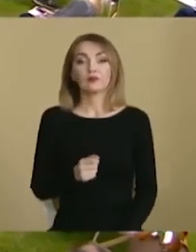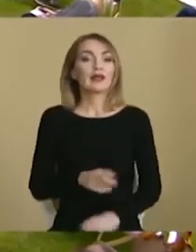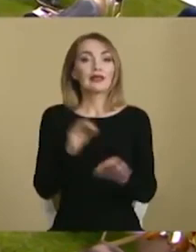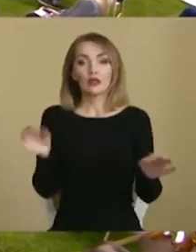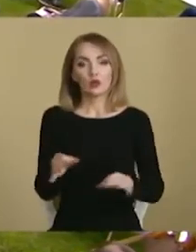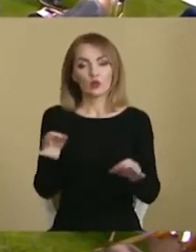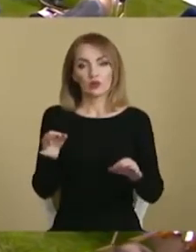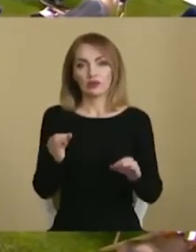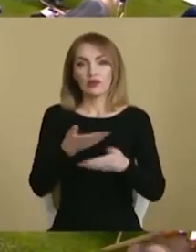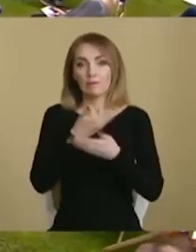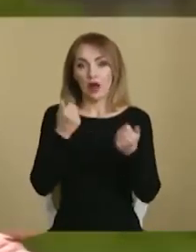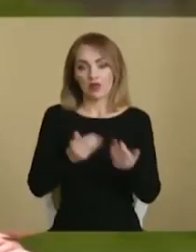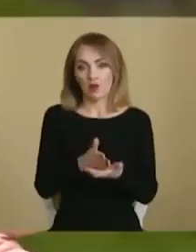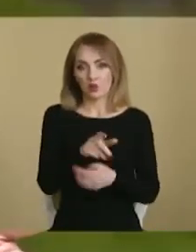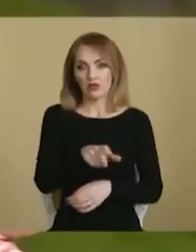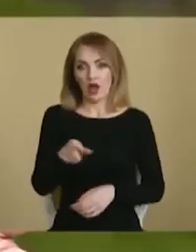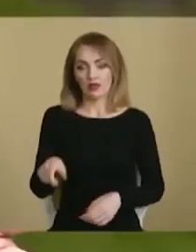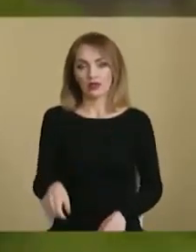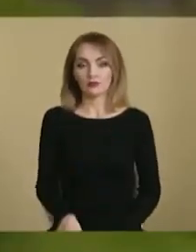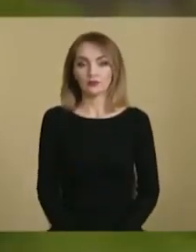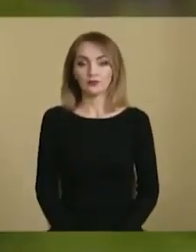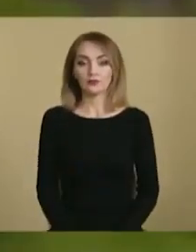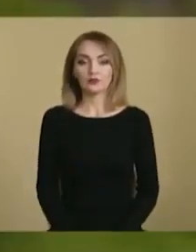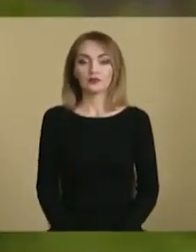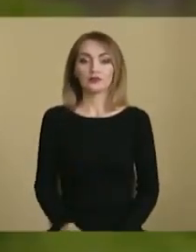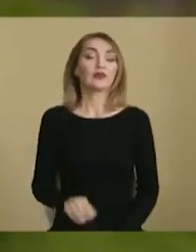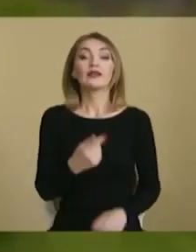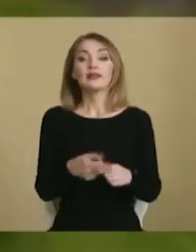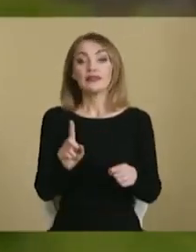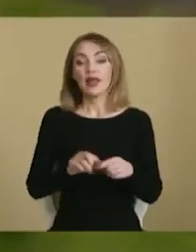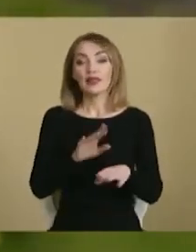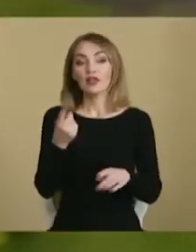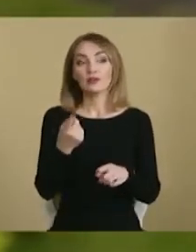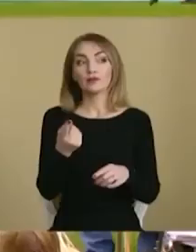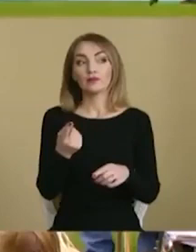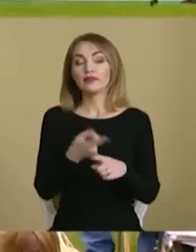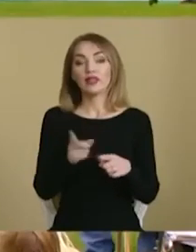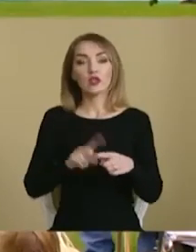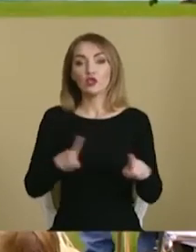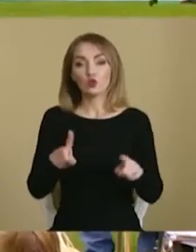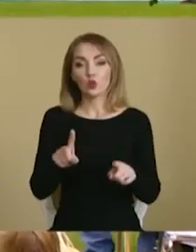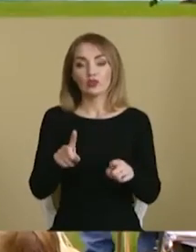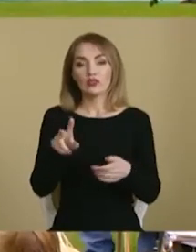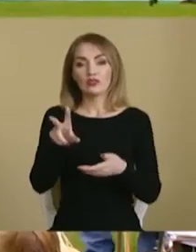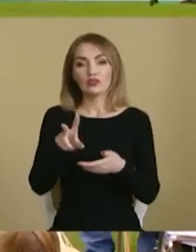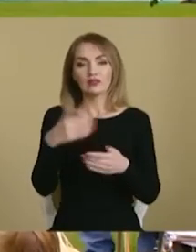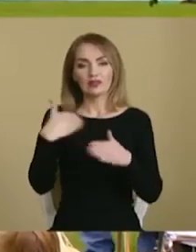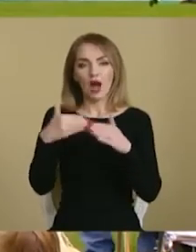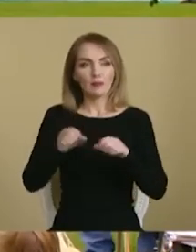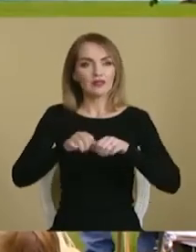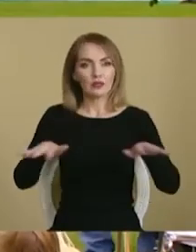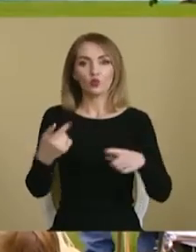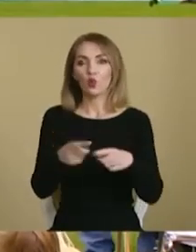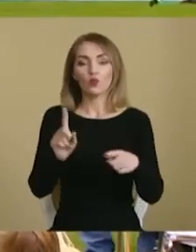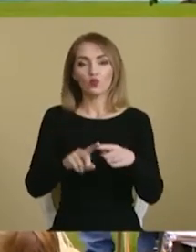нікого не має на посадах. І це ж не через те, що вийшли записи, і тому ми